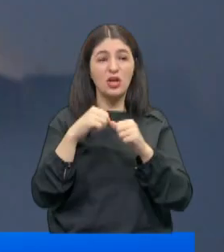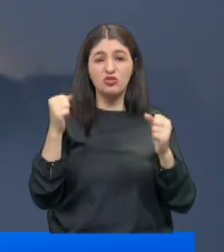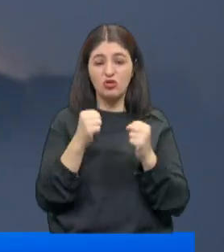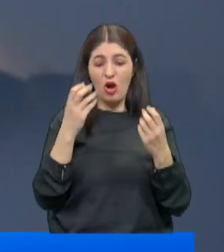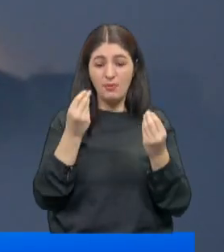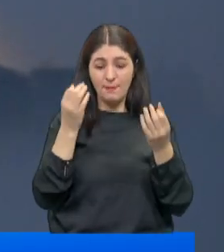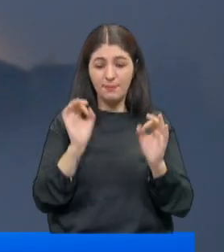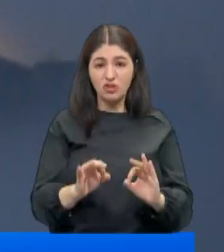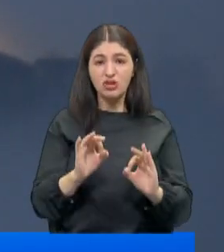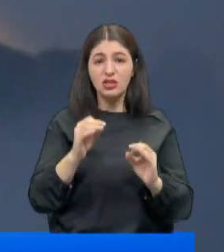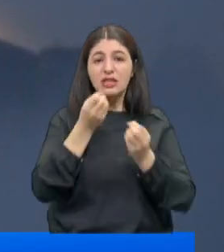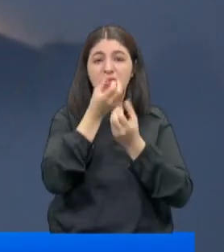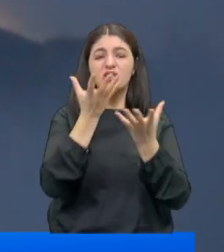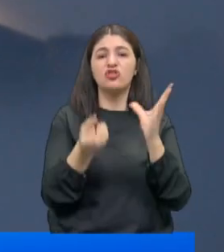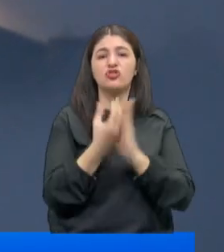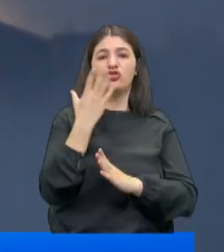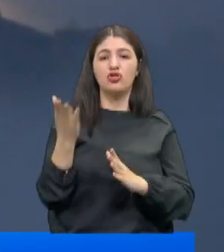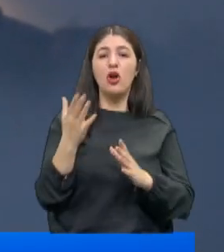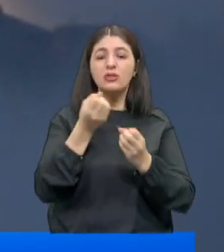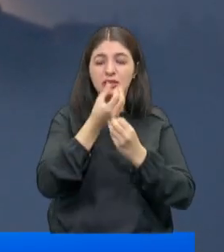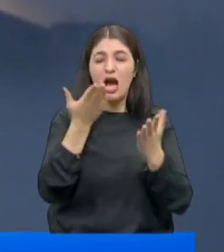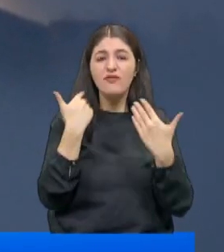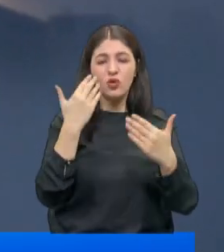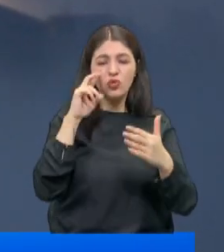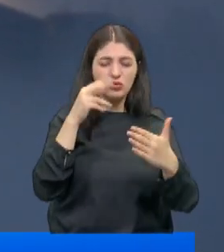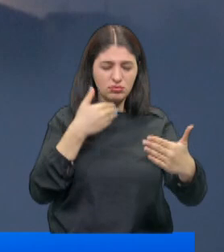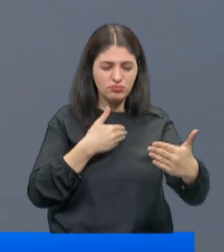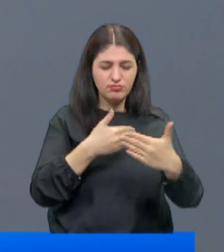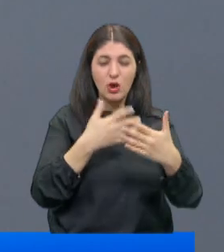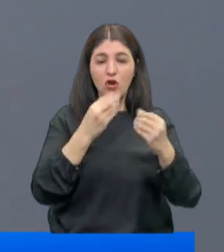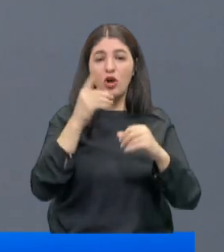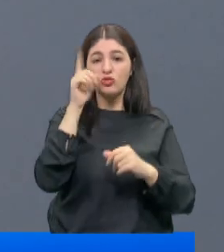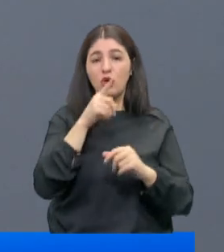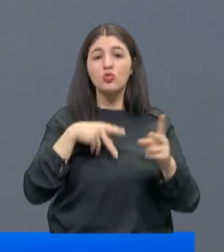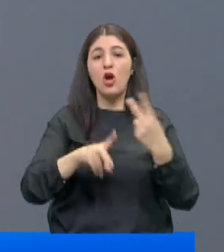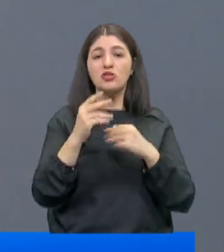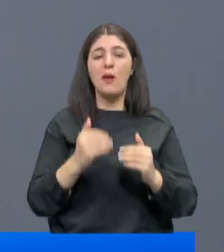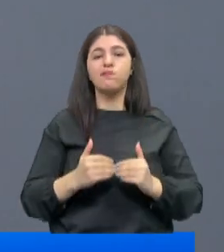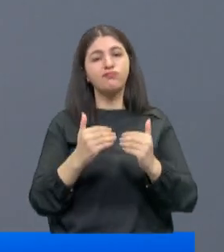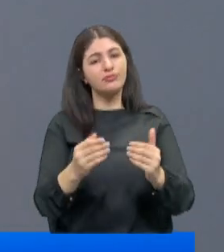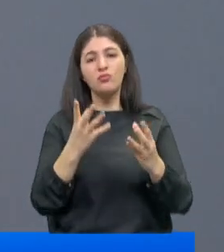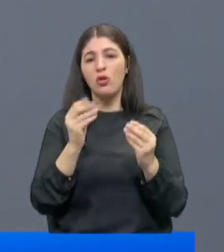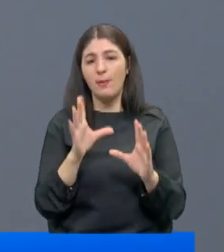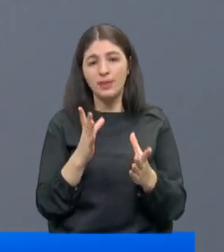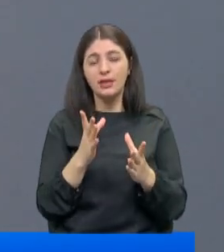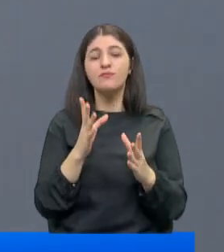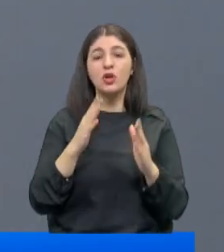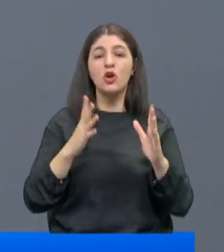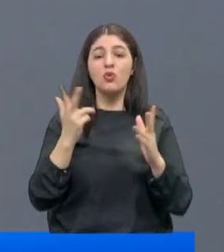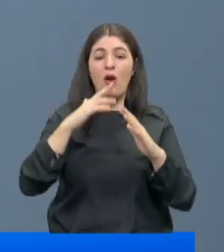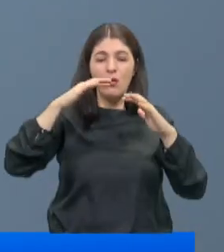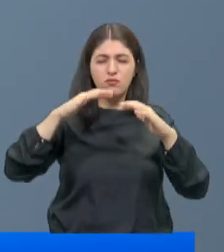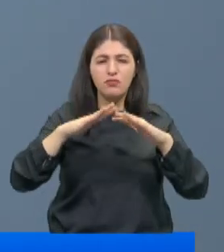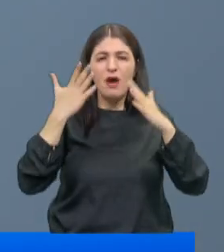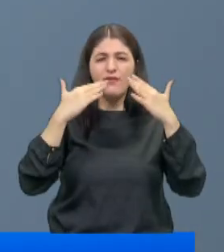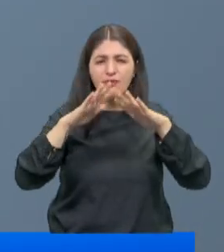başladığında sis de yoğunlaşıyor. Sisli hava görüş mesafesini düşüreceği için ulaşım aksaklıkları yaşanabilir. Yüksek basınç,